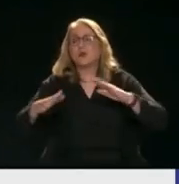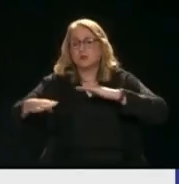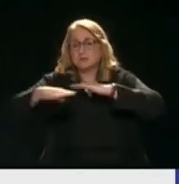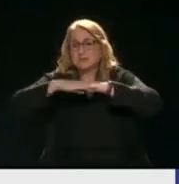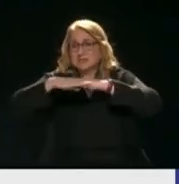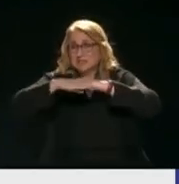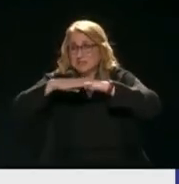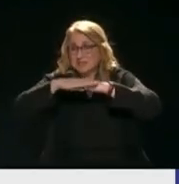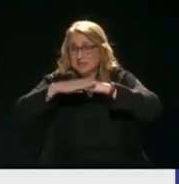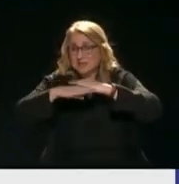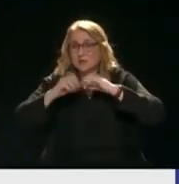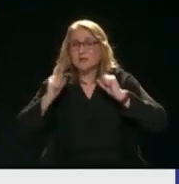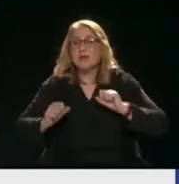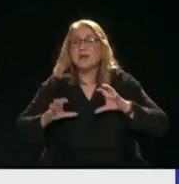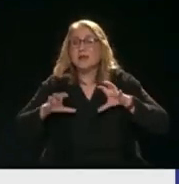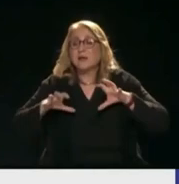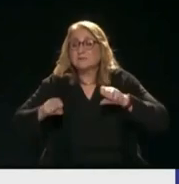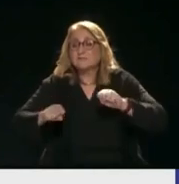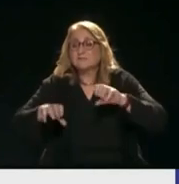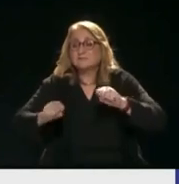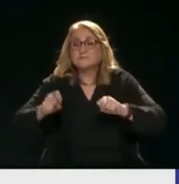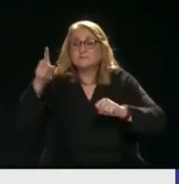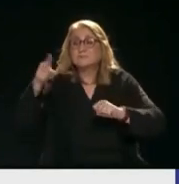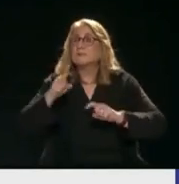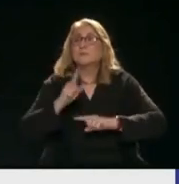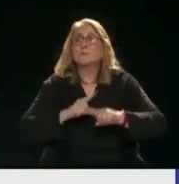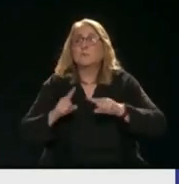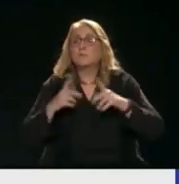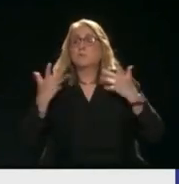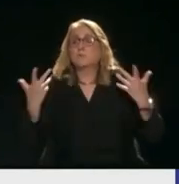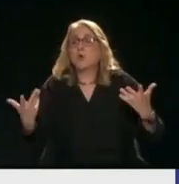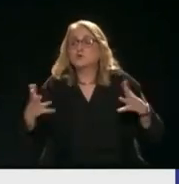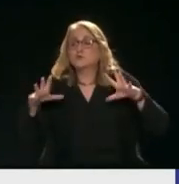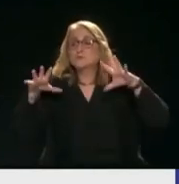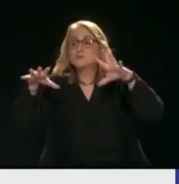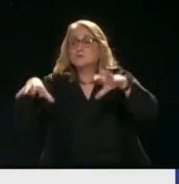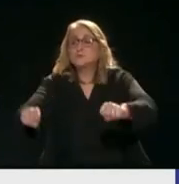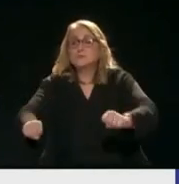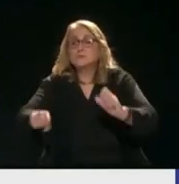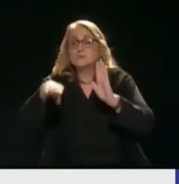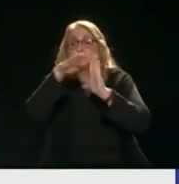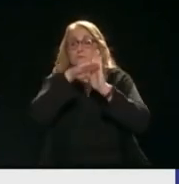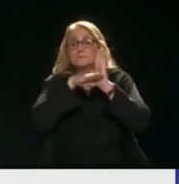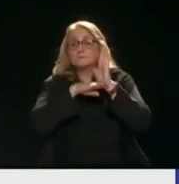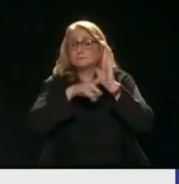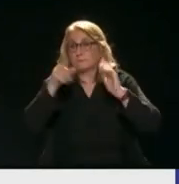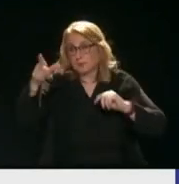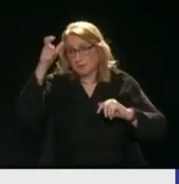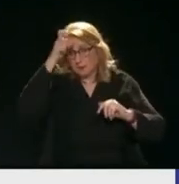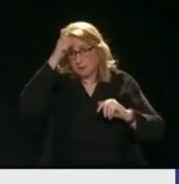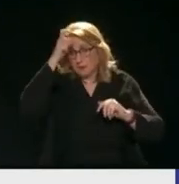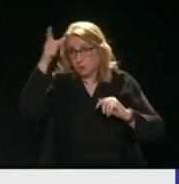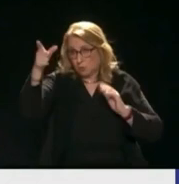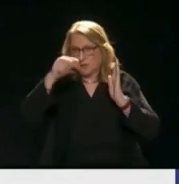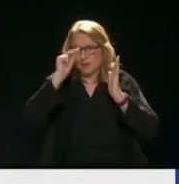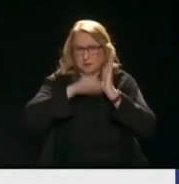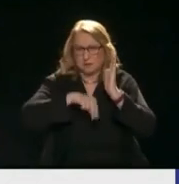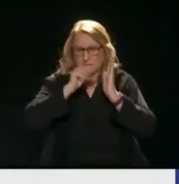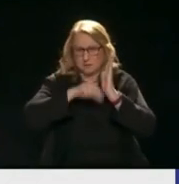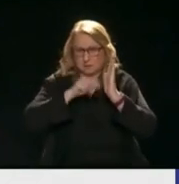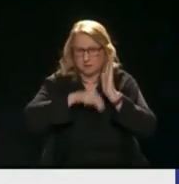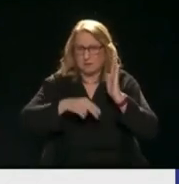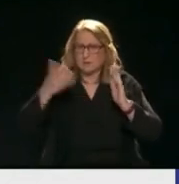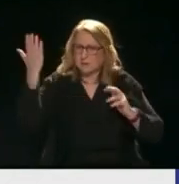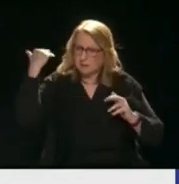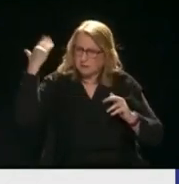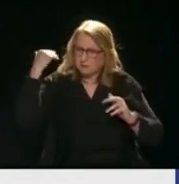θέλετε κατεχόμενων Πώς το κατέχεις Με ποιους όρους το κατέχεις Στο συμβόλο της Τουρκίας όταν έμεινε στη διαδικασία της Και αναπτύχθηκε